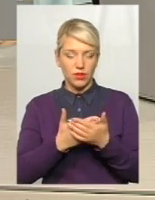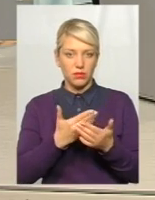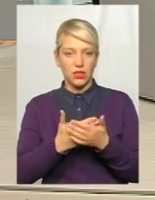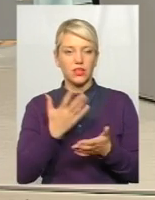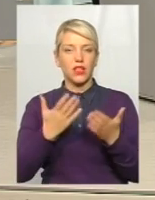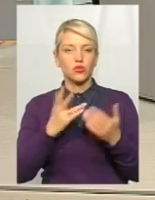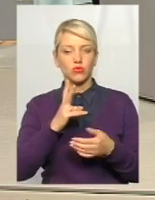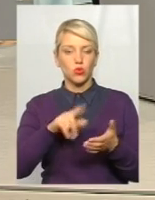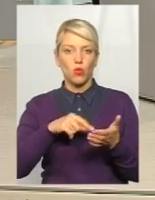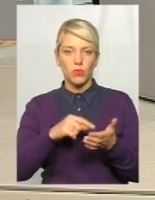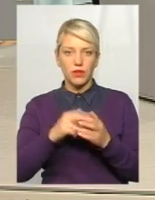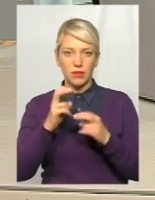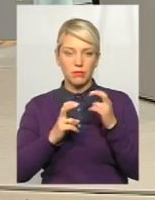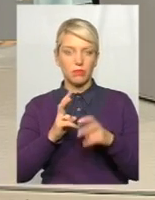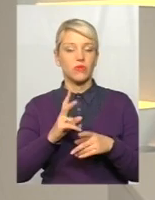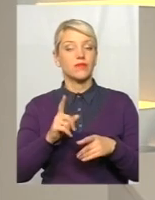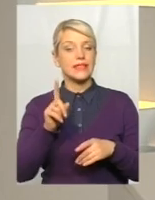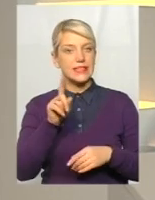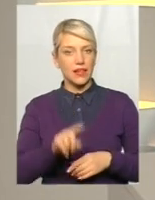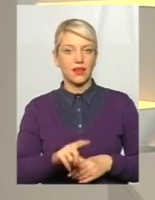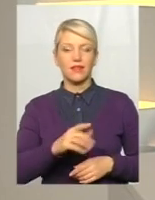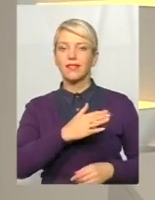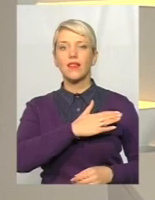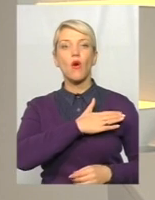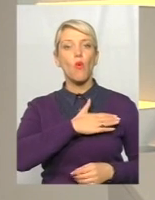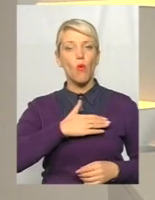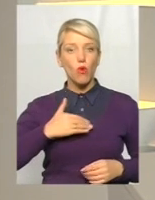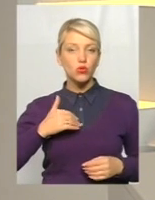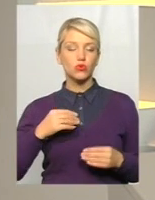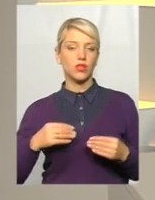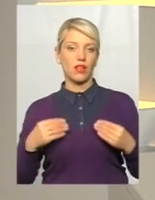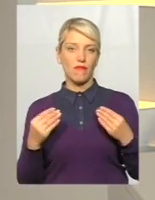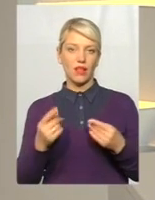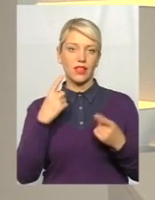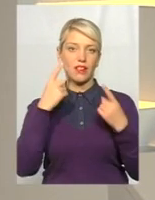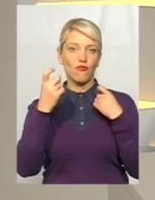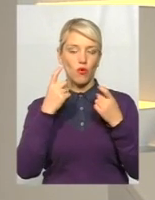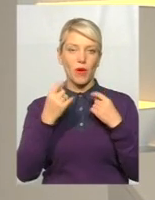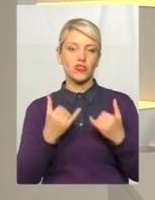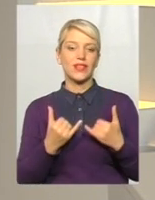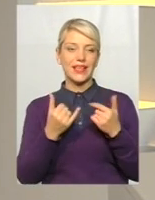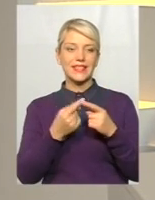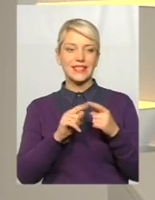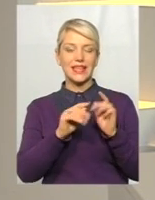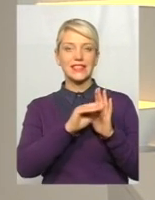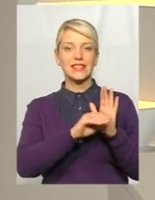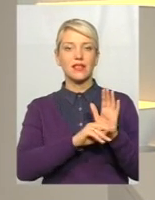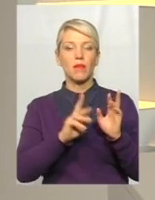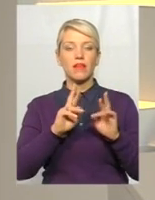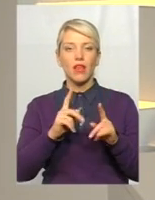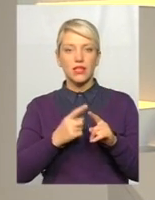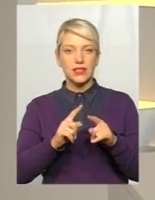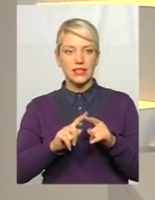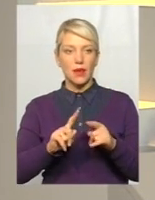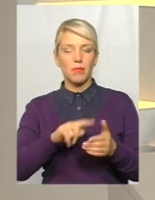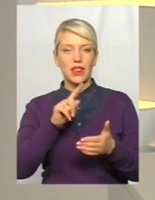комунальних підприємств чи інших не хоче, все ж таки, надавати інформацію для цієї системи, як вирішується питання?